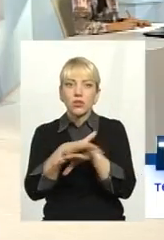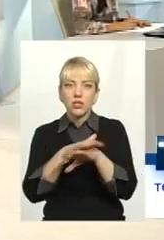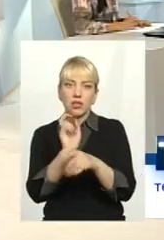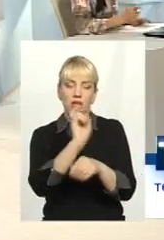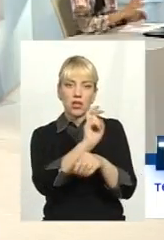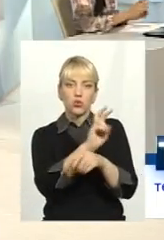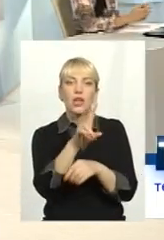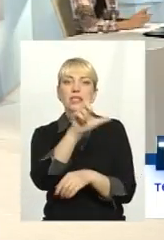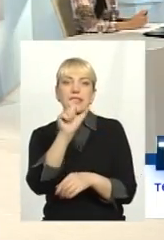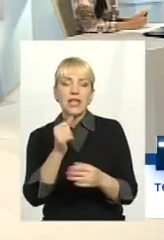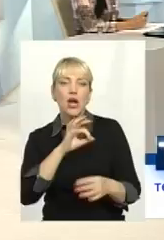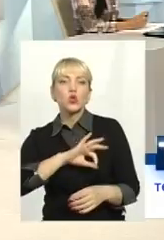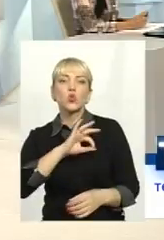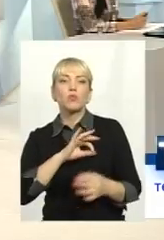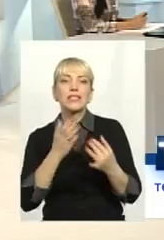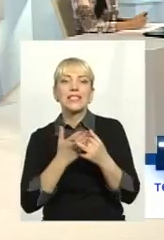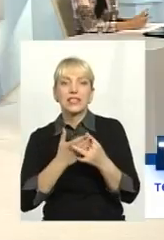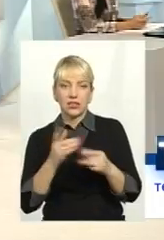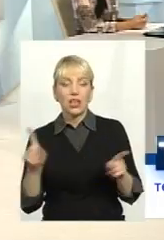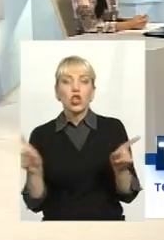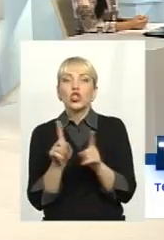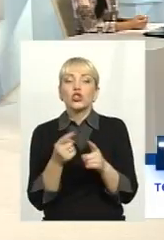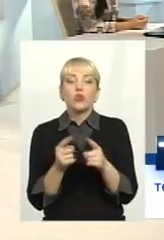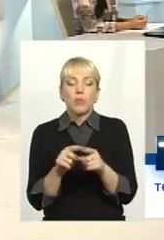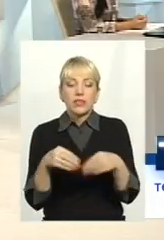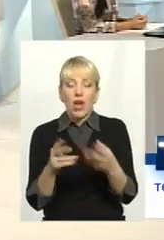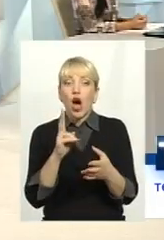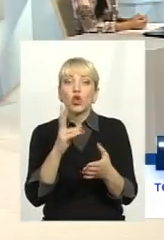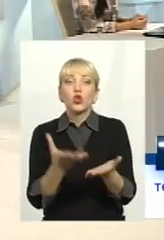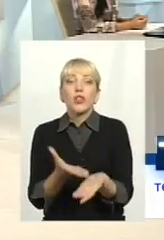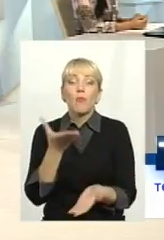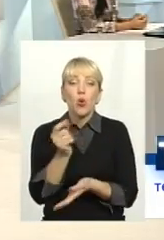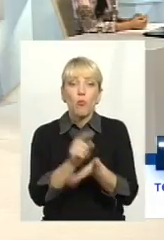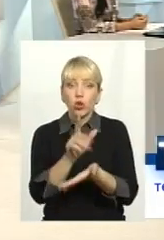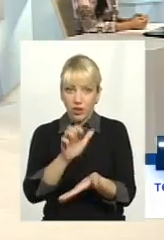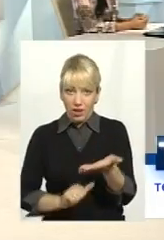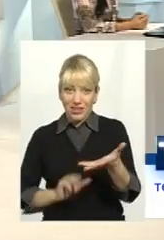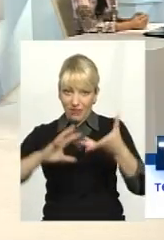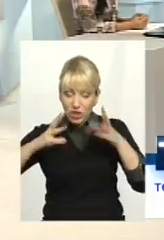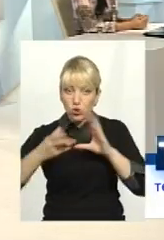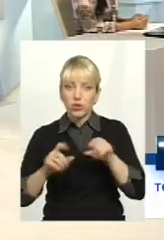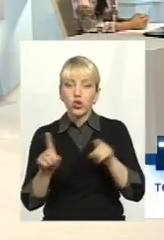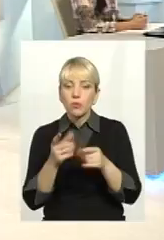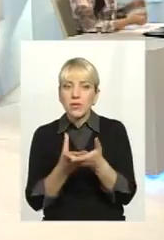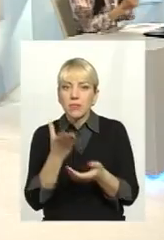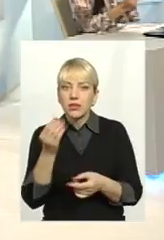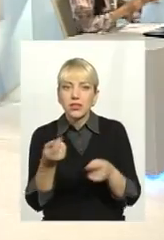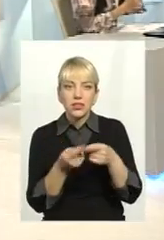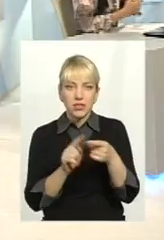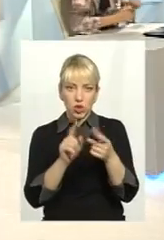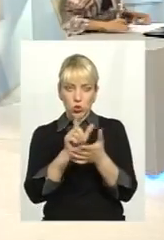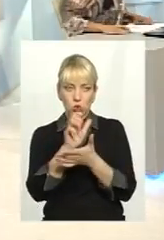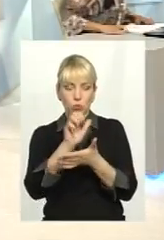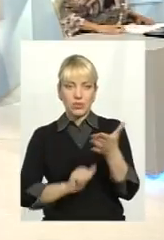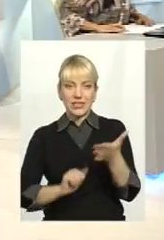субсидію. Що воно, до чого призведе? І хто заплатить податки в результаті, щоб заплатити ці субсидії? До речі,